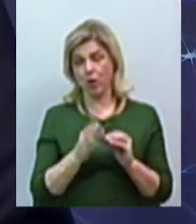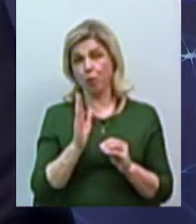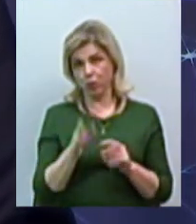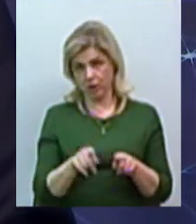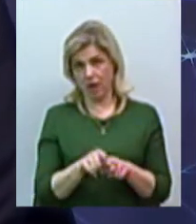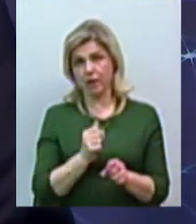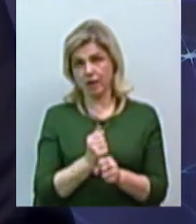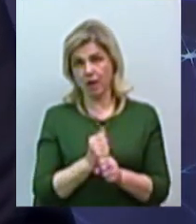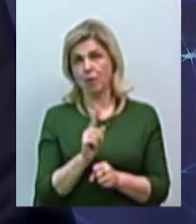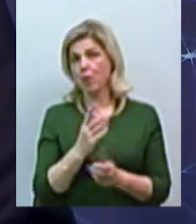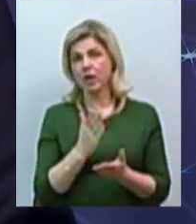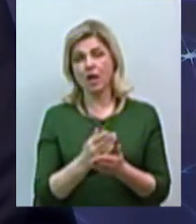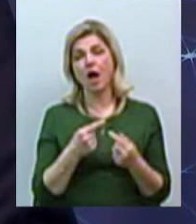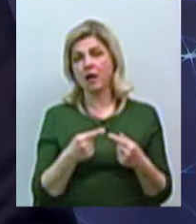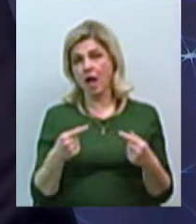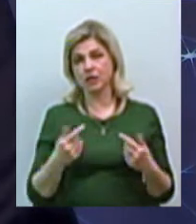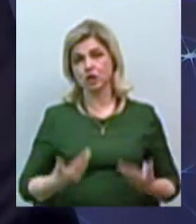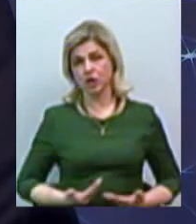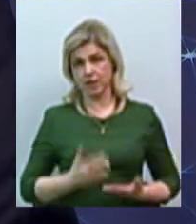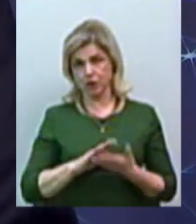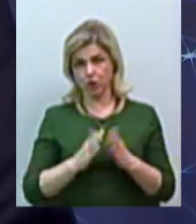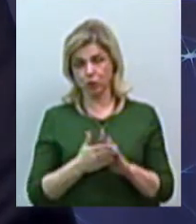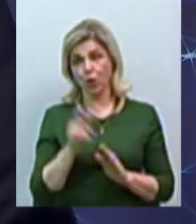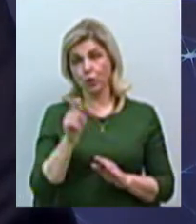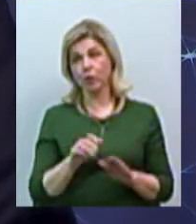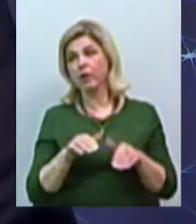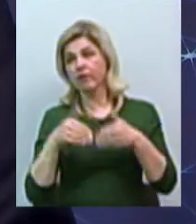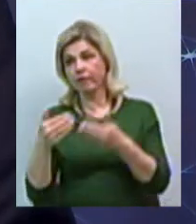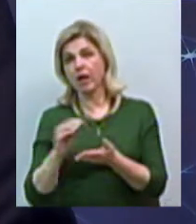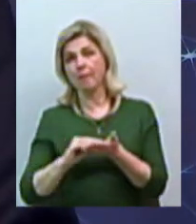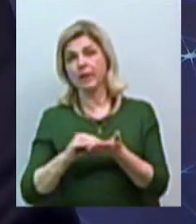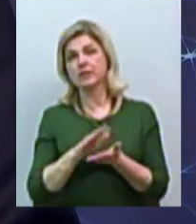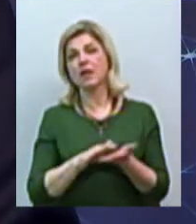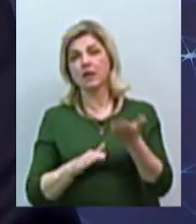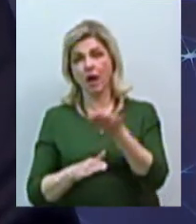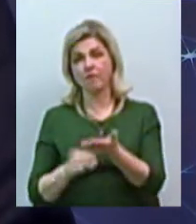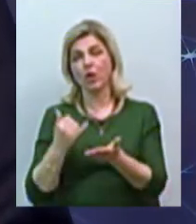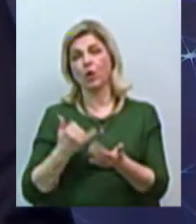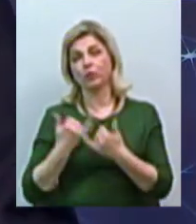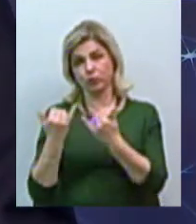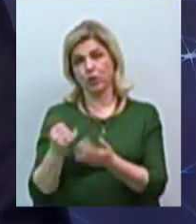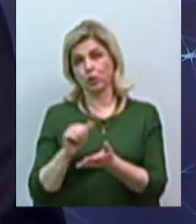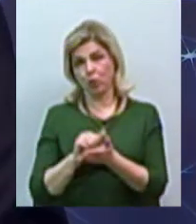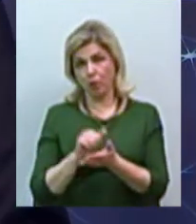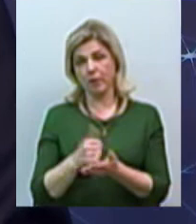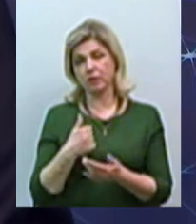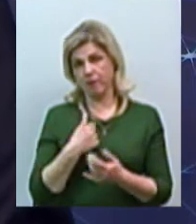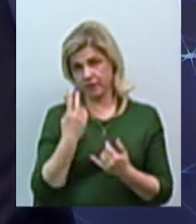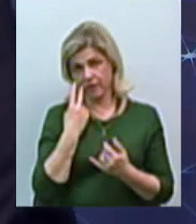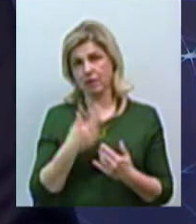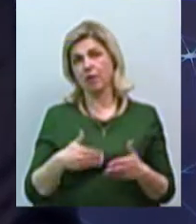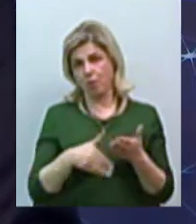тому що є різні ситуації життєві. Людина звертається, пише заяву, надає документи. Ми йдемо на зустріч, завжди це